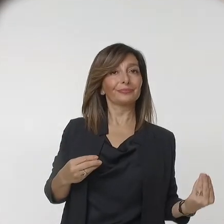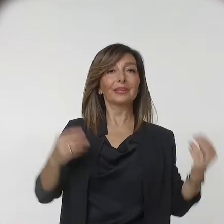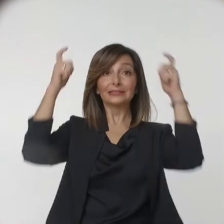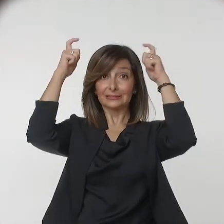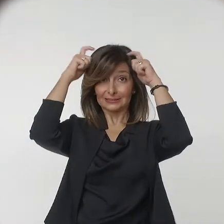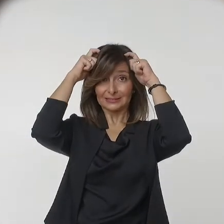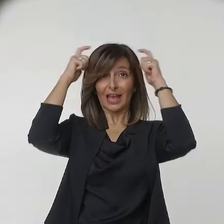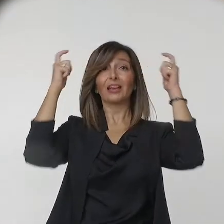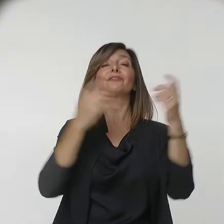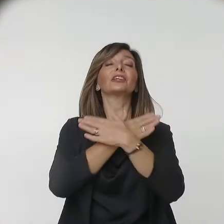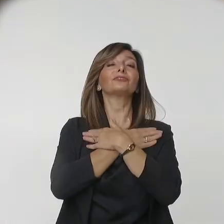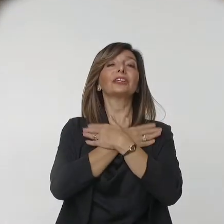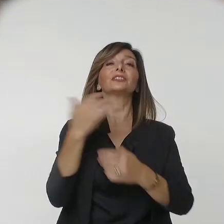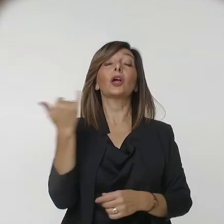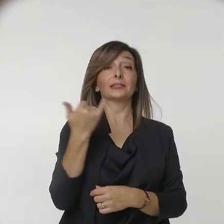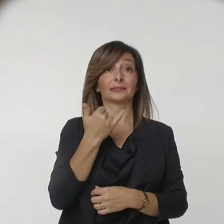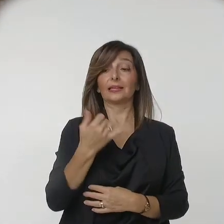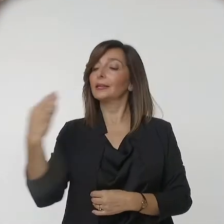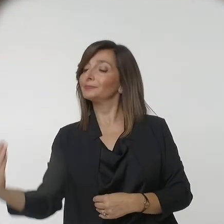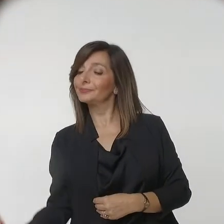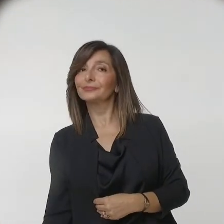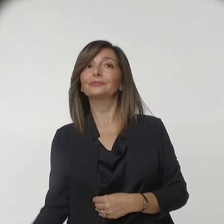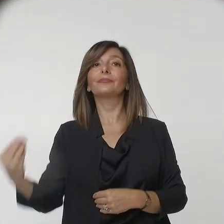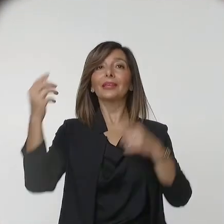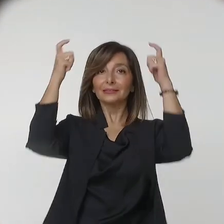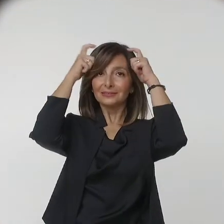e il piccolo martire San Quirico.